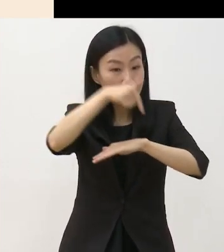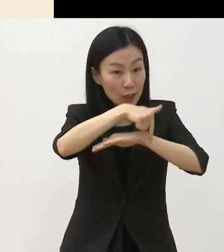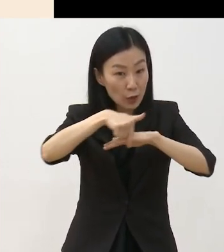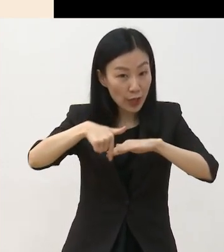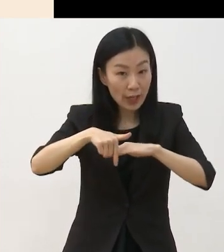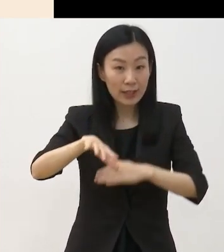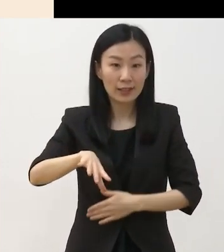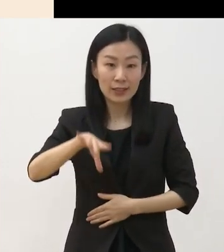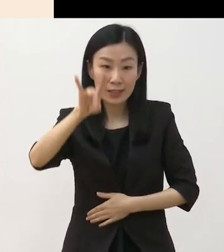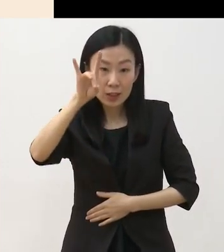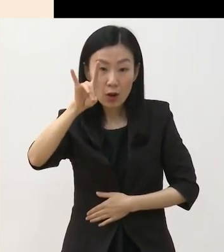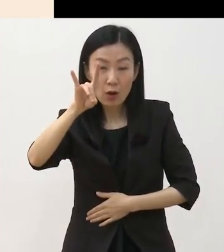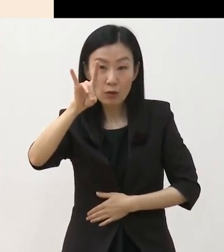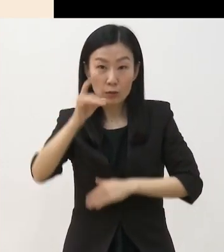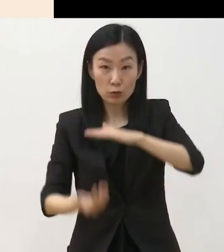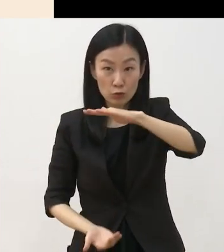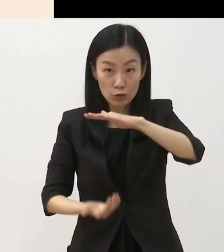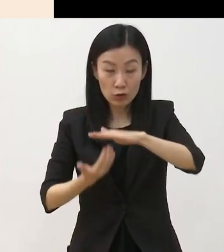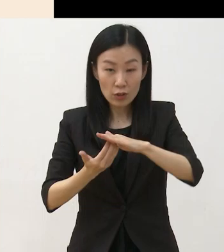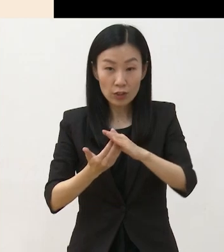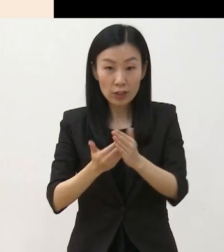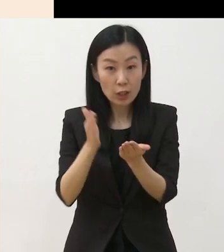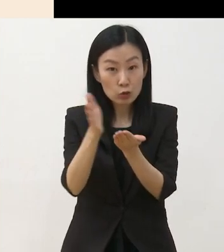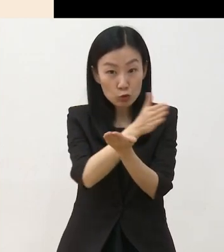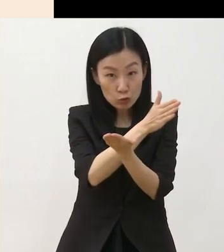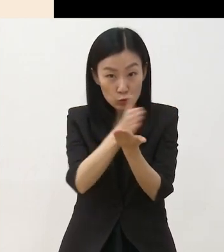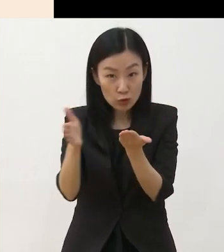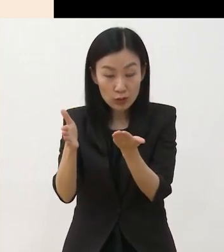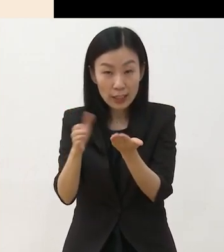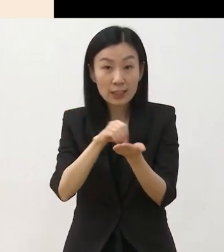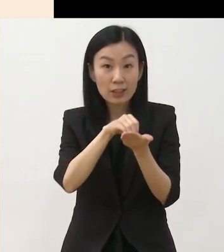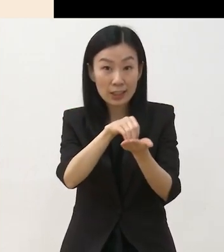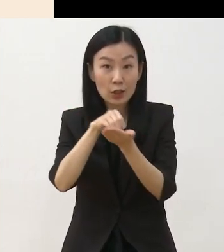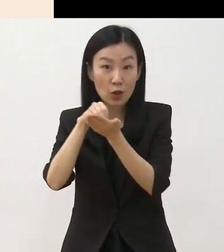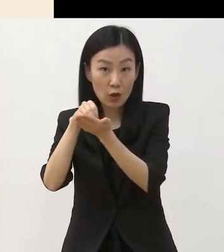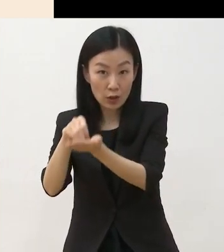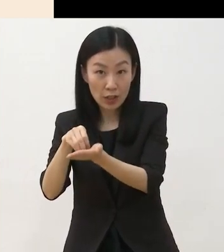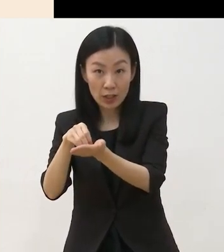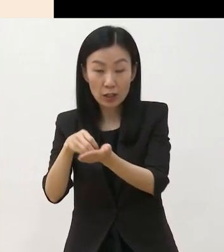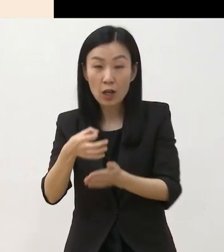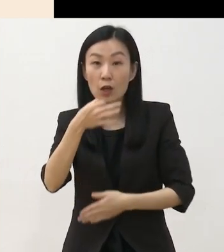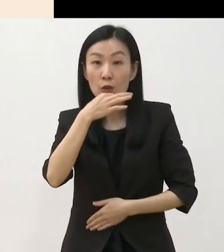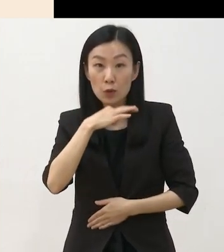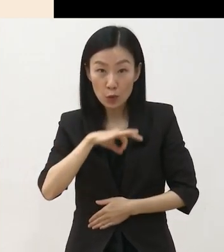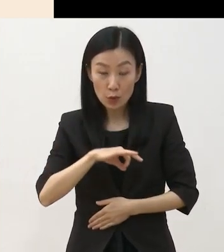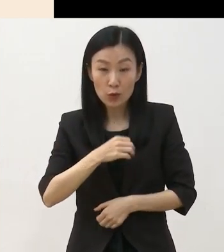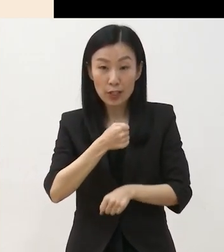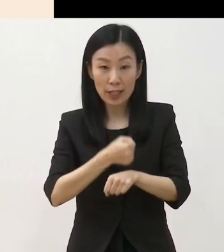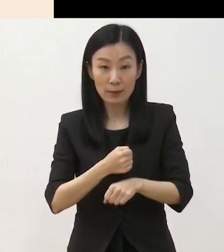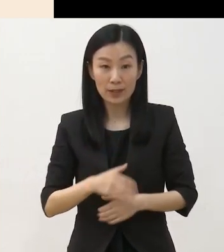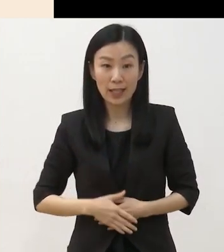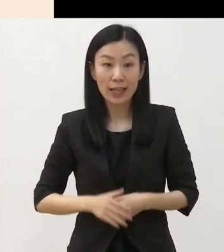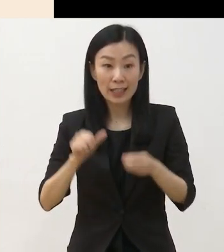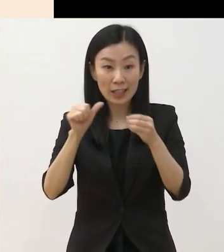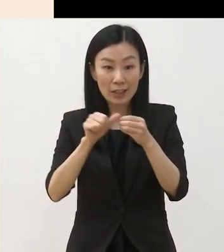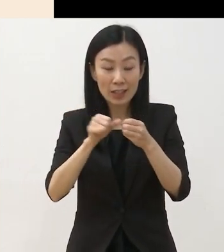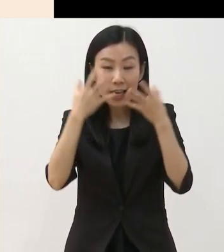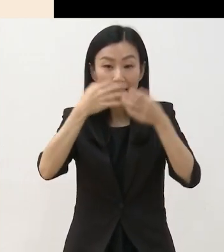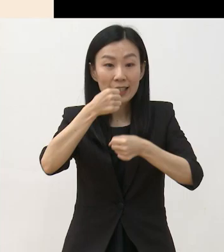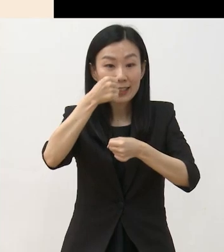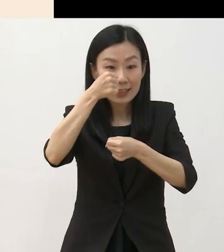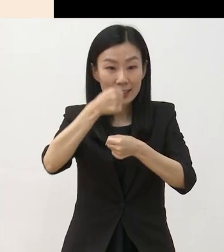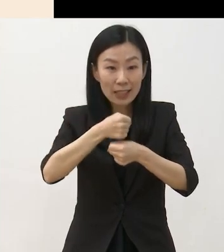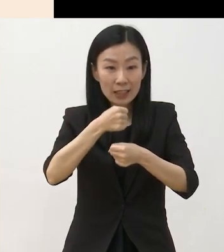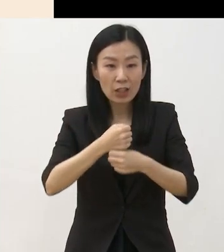초기 구현 단계로 구분 지원하여 효율화합니다 다섯째 창작